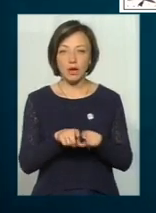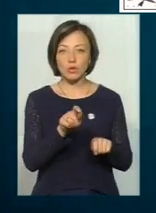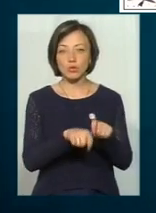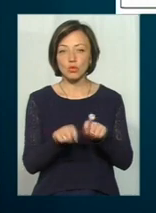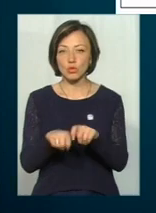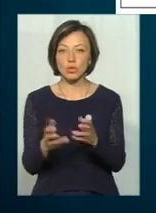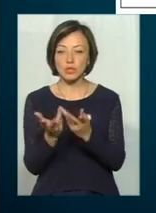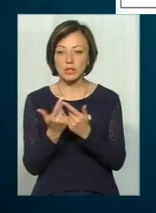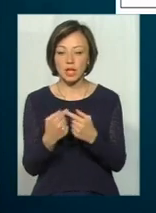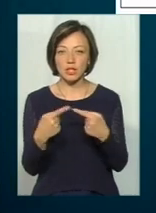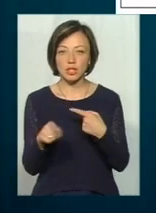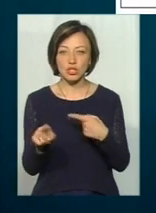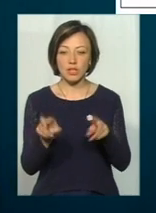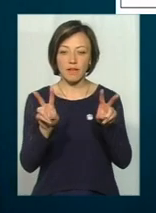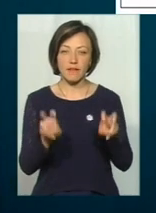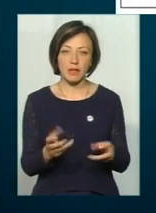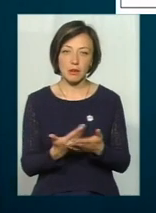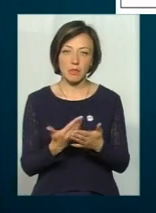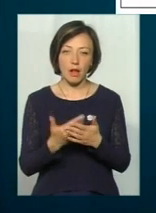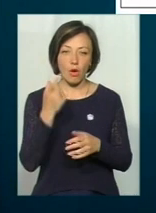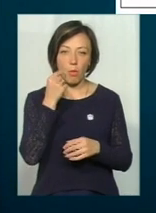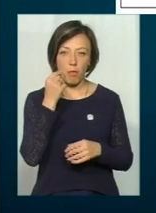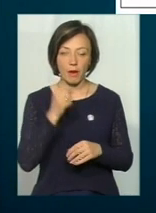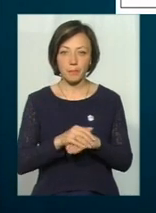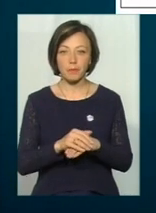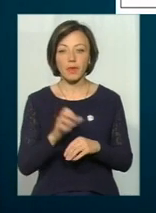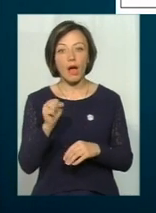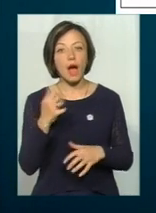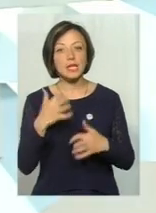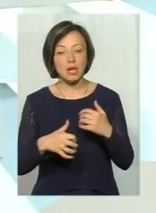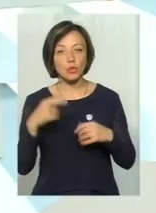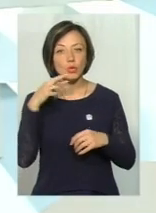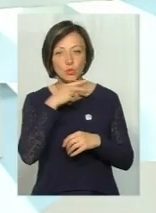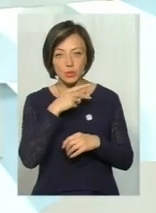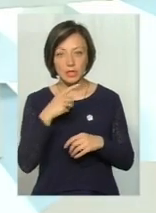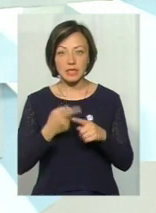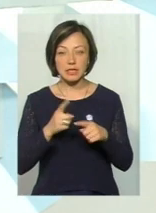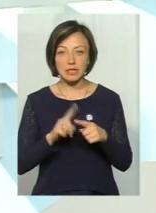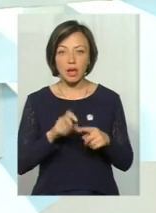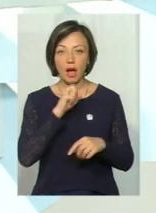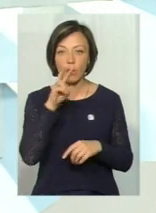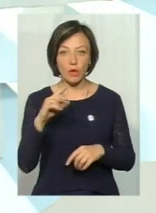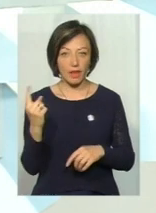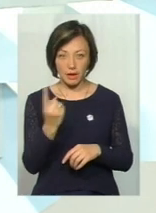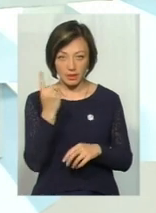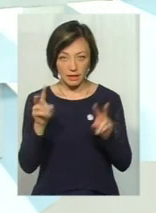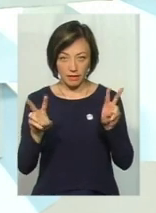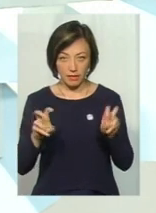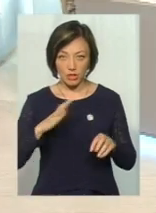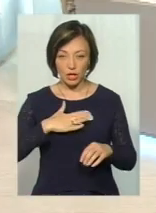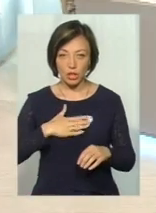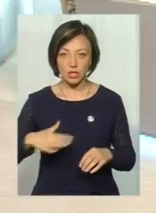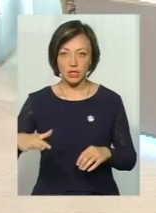чисельність інших видів, наприклад, комах. А серед отруйних саме гадюка єдиний вид, який можна зустріти? На нашій